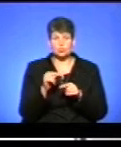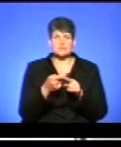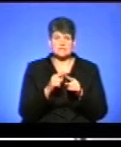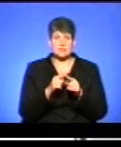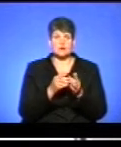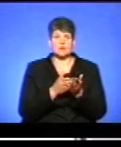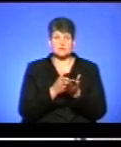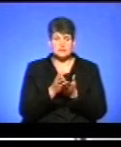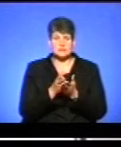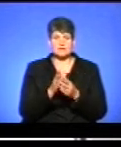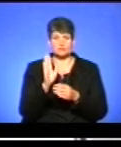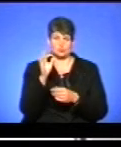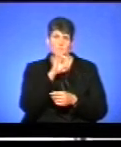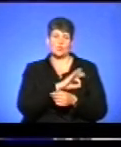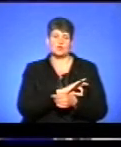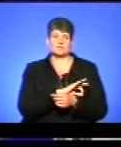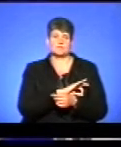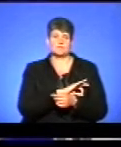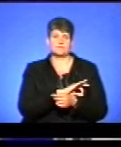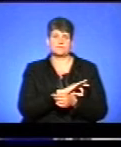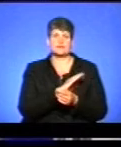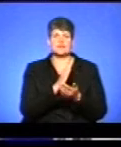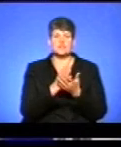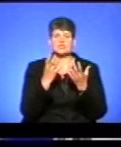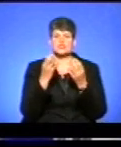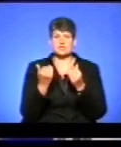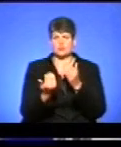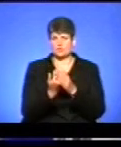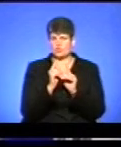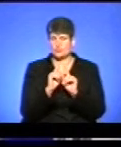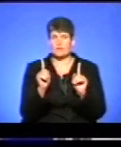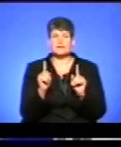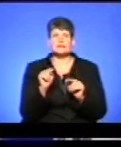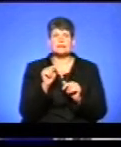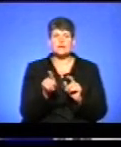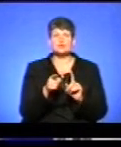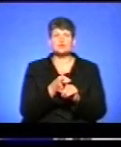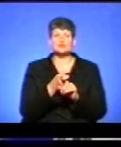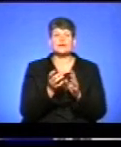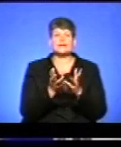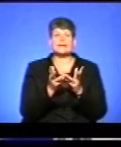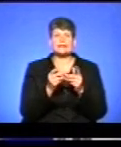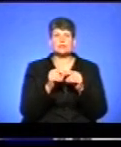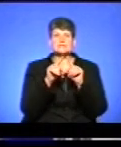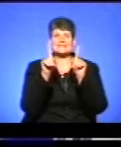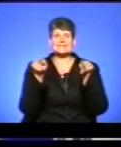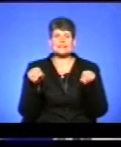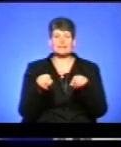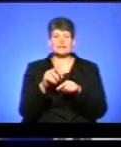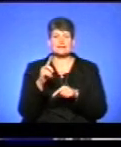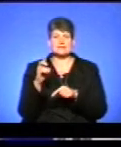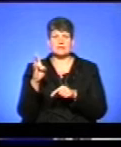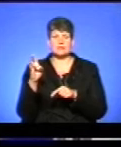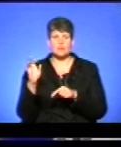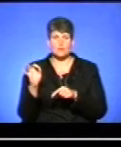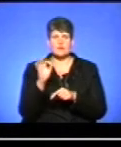концентрація тільки піде на користь. І є ще нововведення, зокрема, те, що стосується кількості сертифікатів, і також